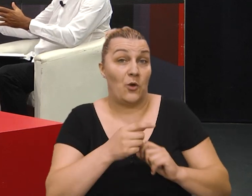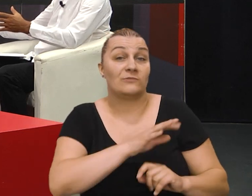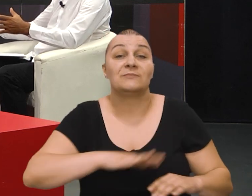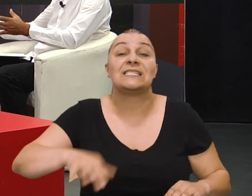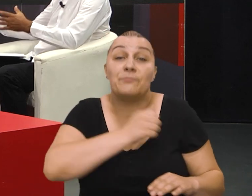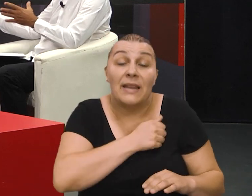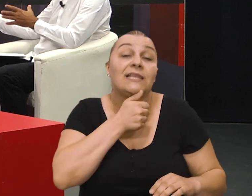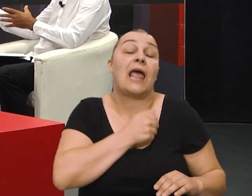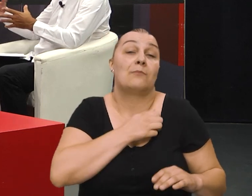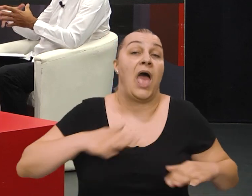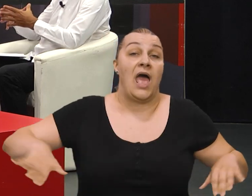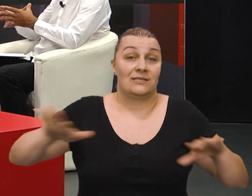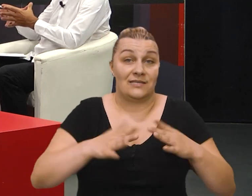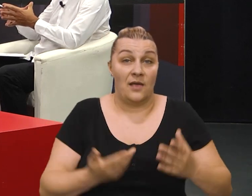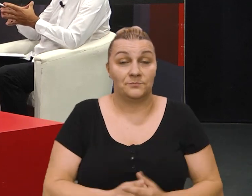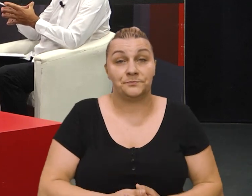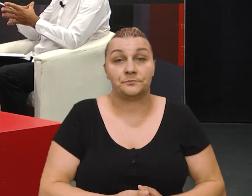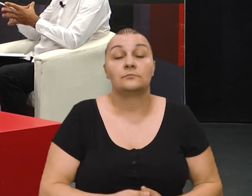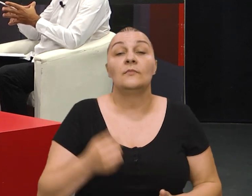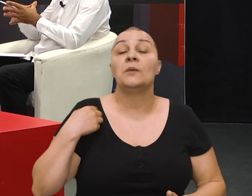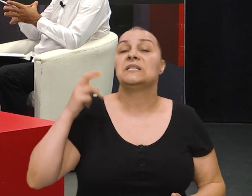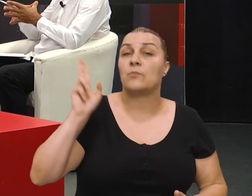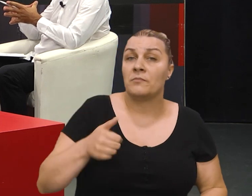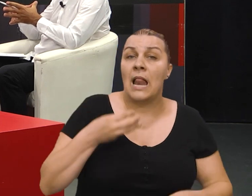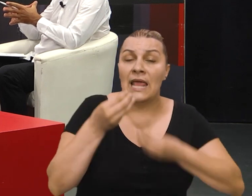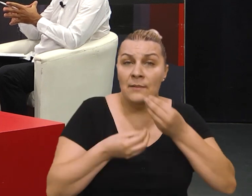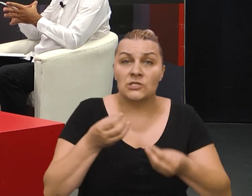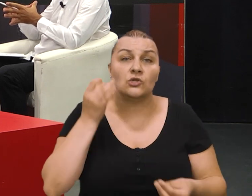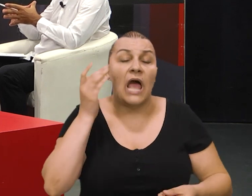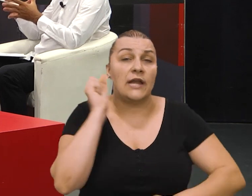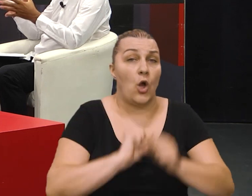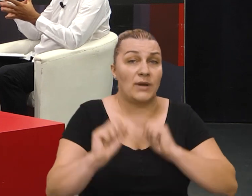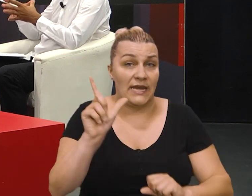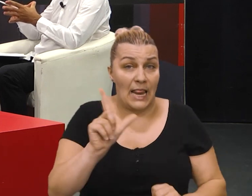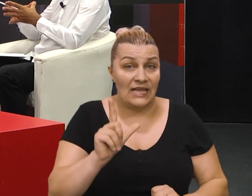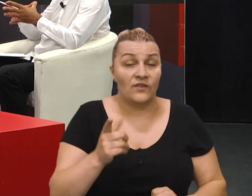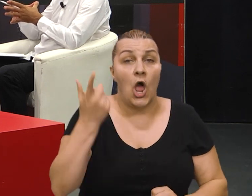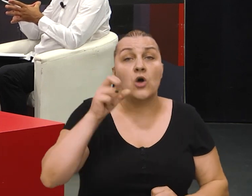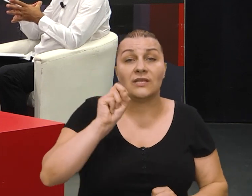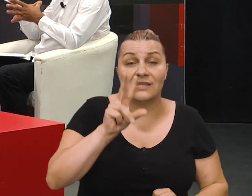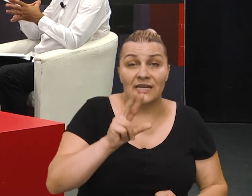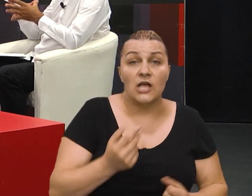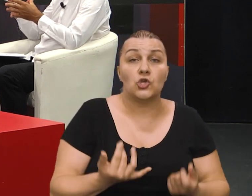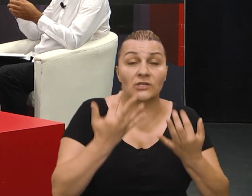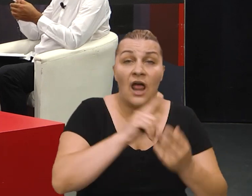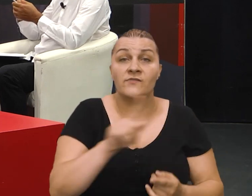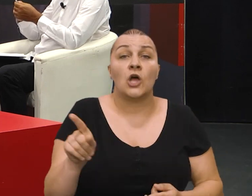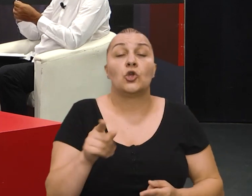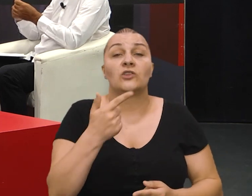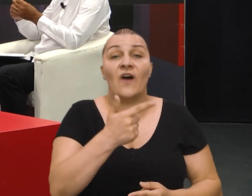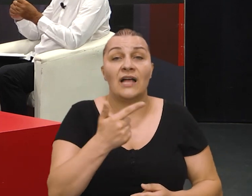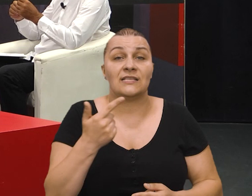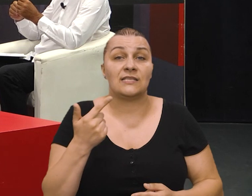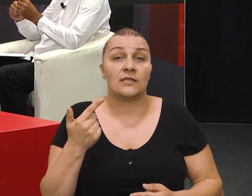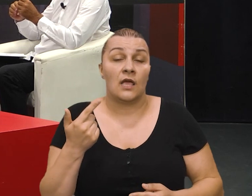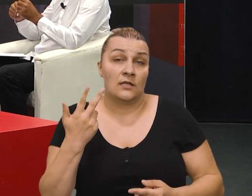ste riječi evo imali smo ovu emisiju dani obrane Livna znamo kada su bili od 13. travnja